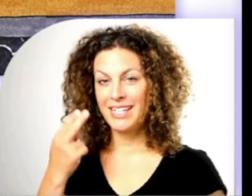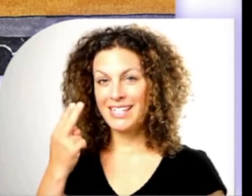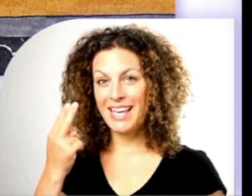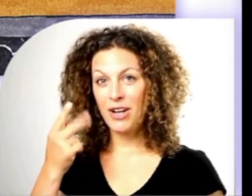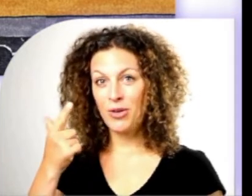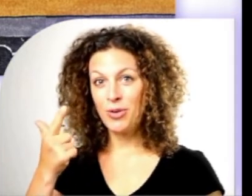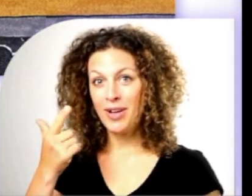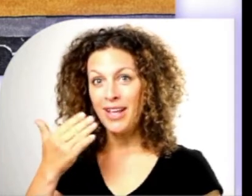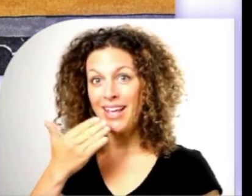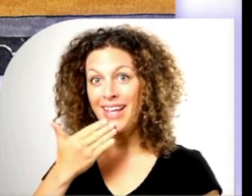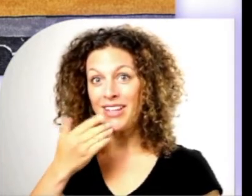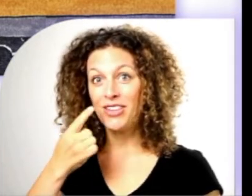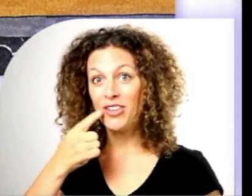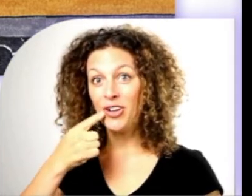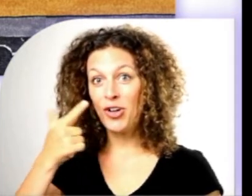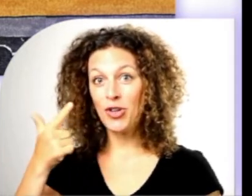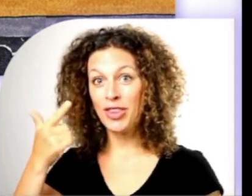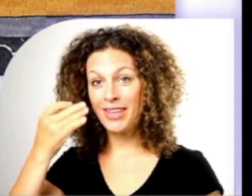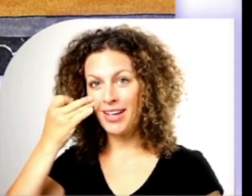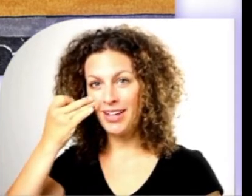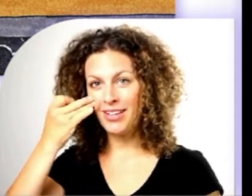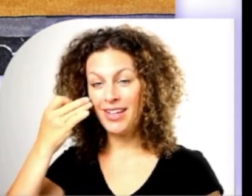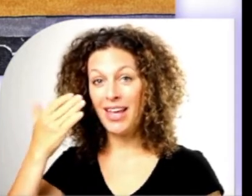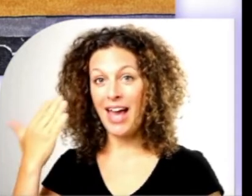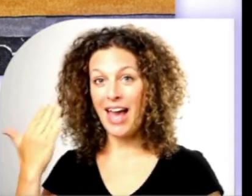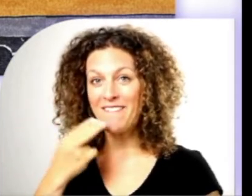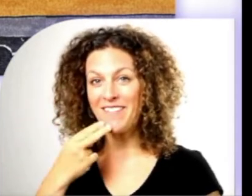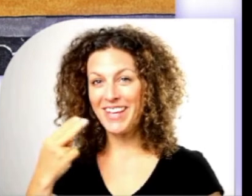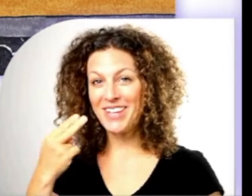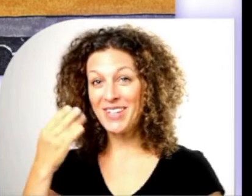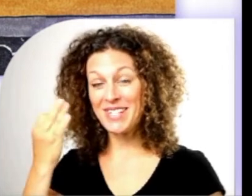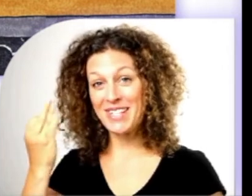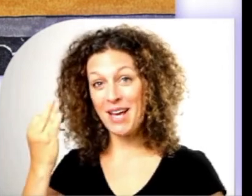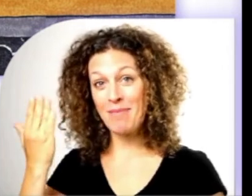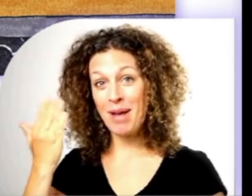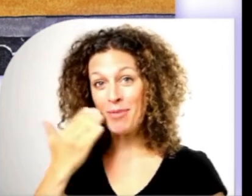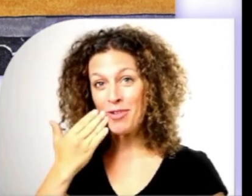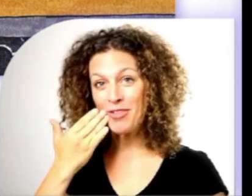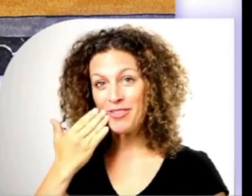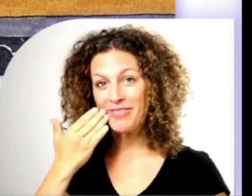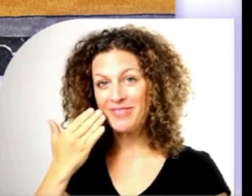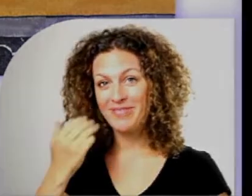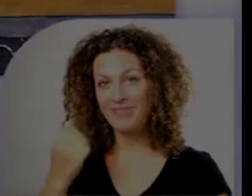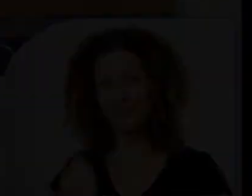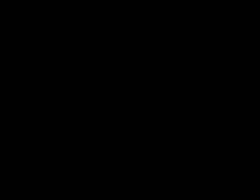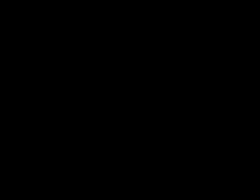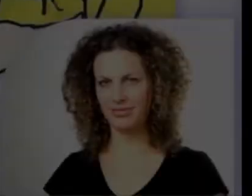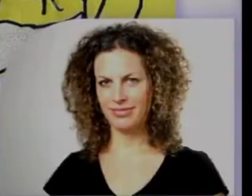Calot est dans le train avec sa maman.